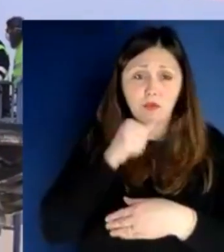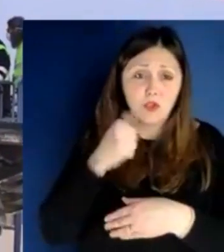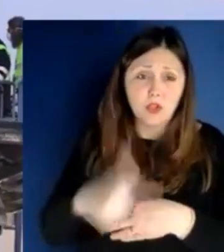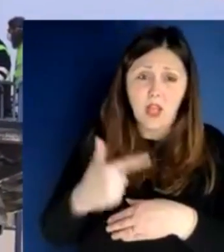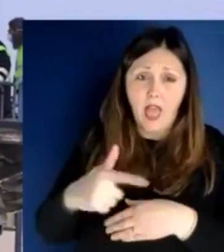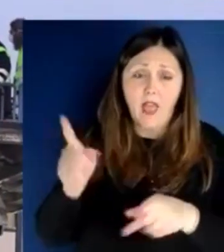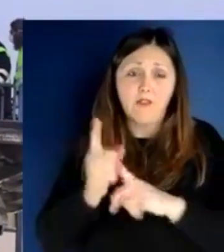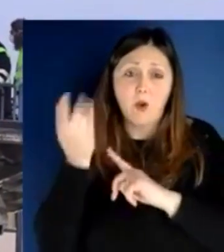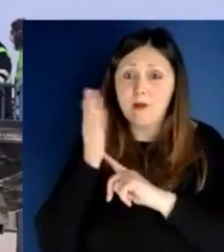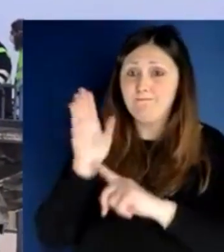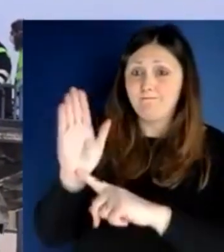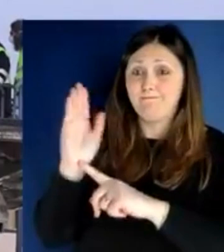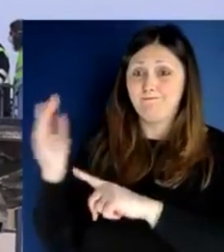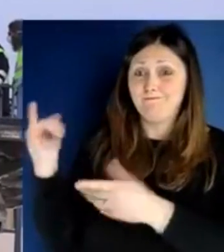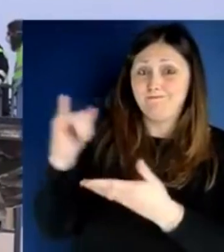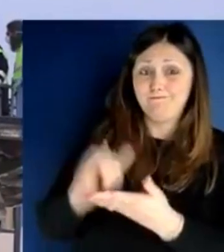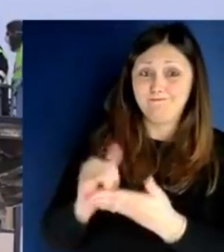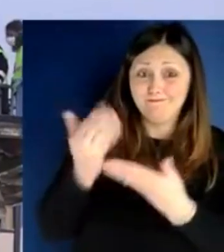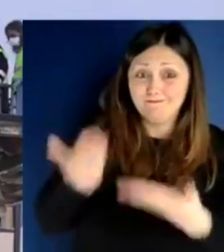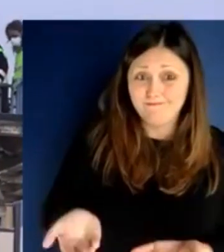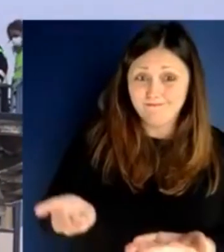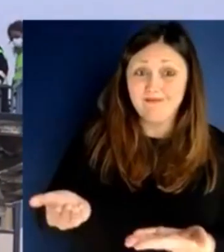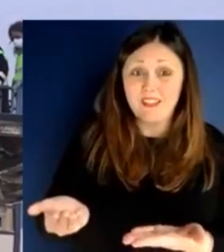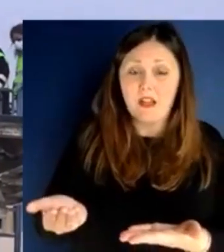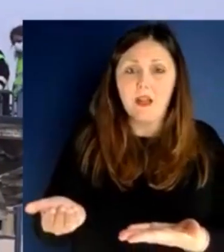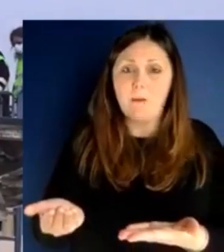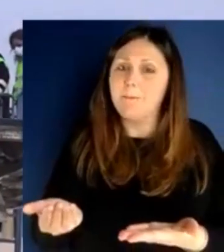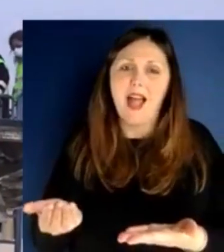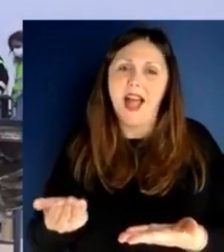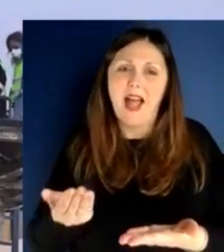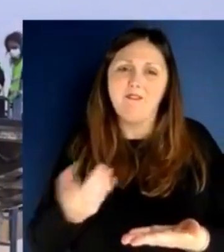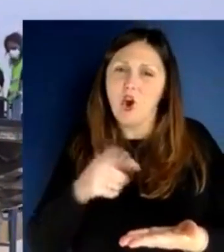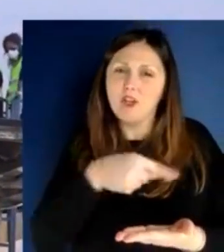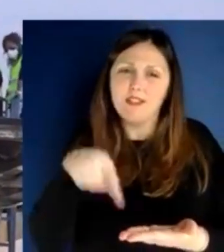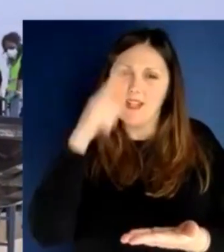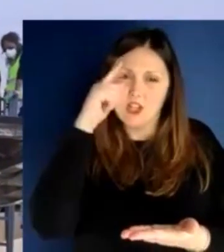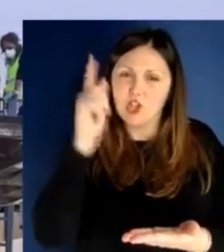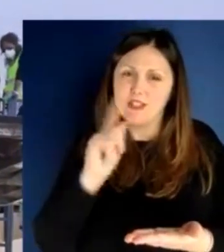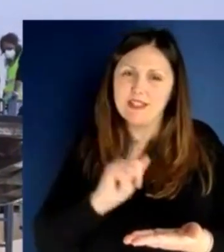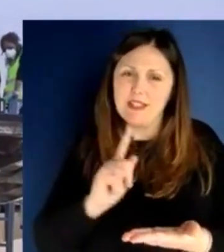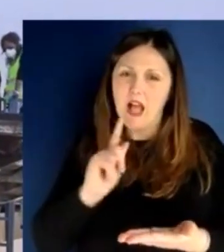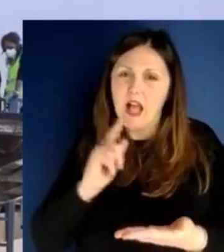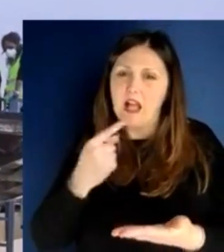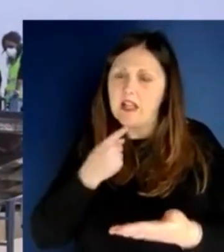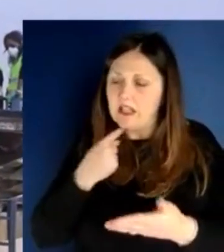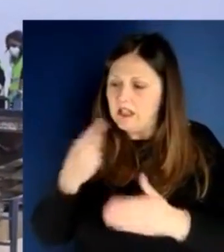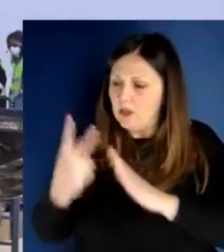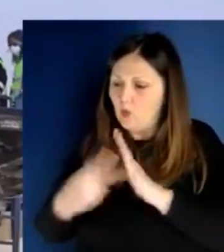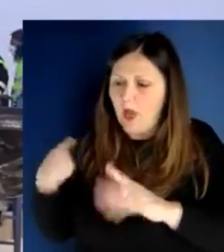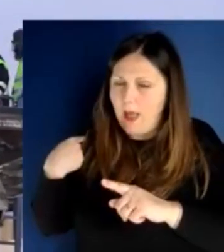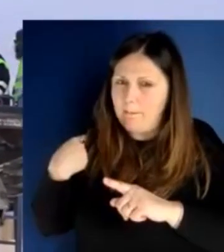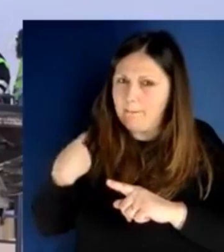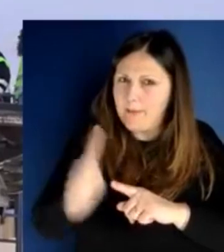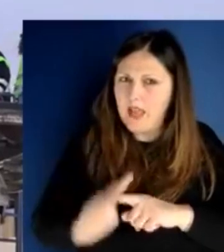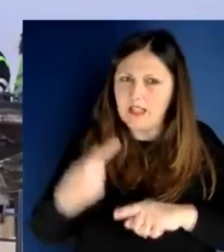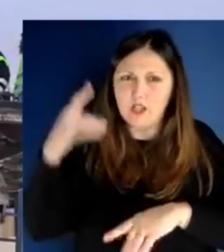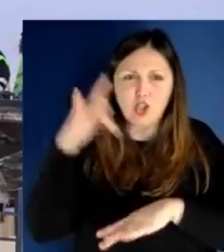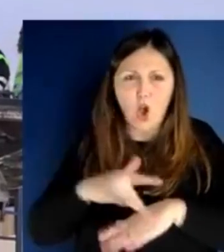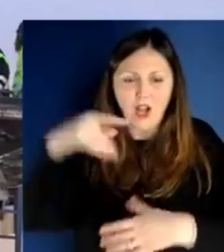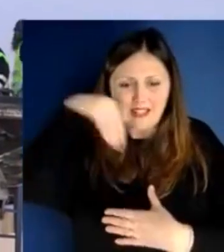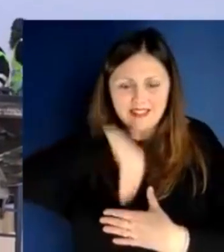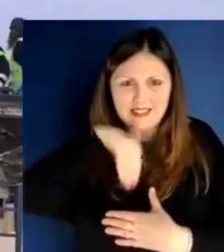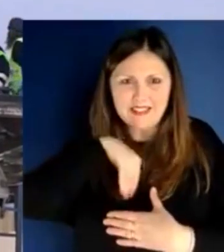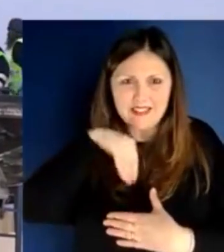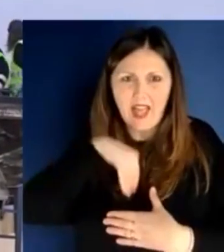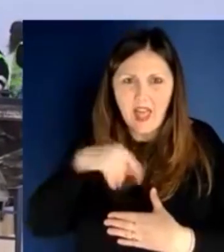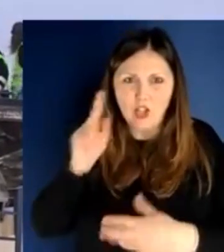per due mesi raccattando mascherine a destra e a sinistra e utilizzando le scorte che avevamo quando nessuno poteva pensare